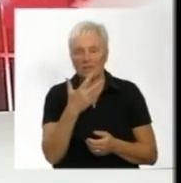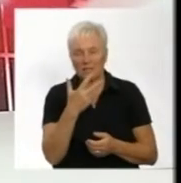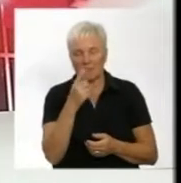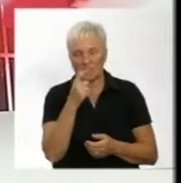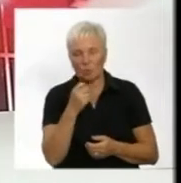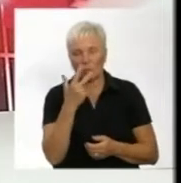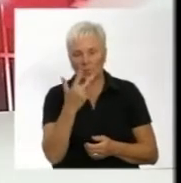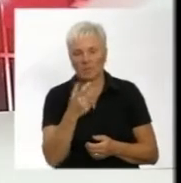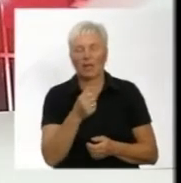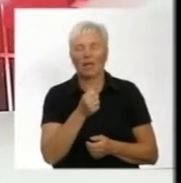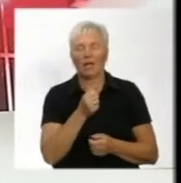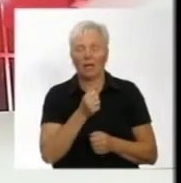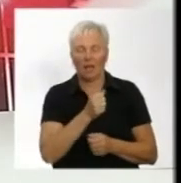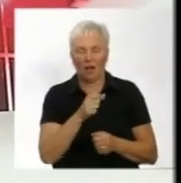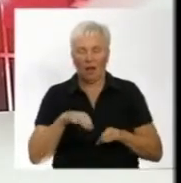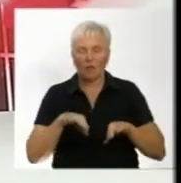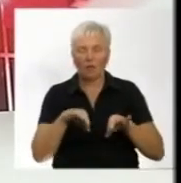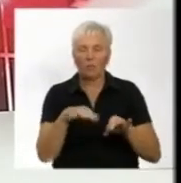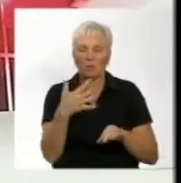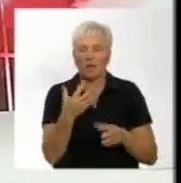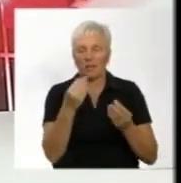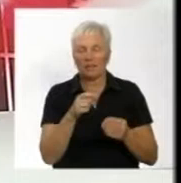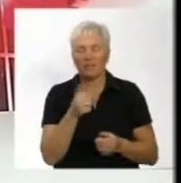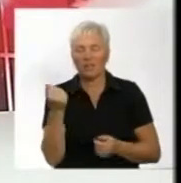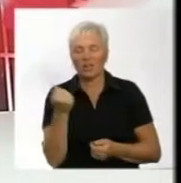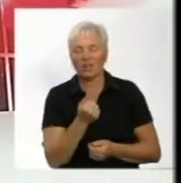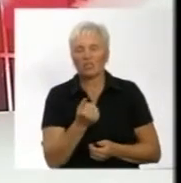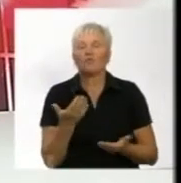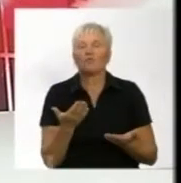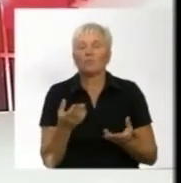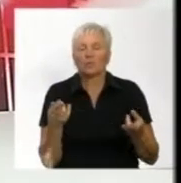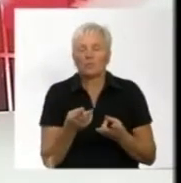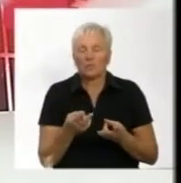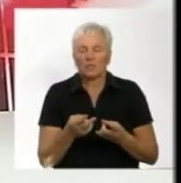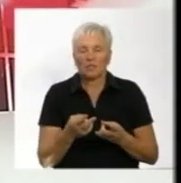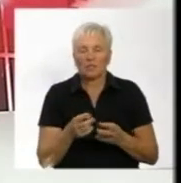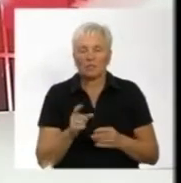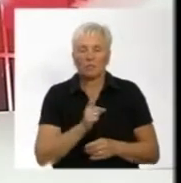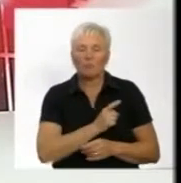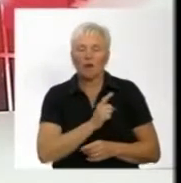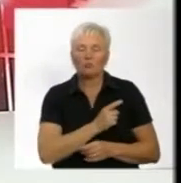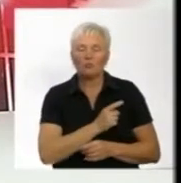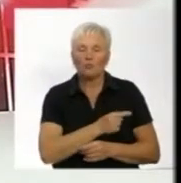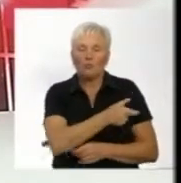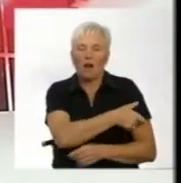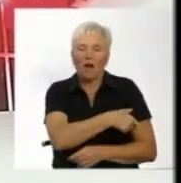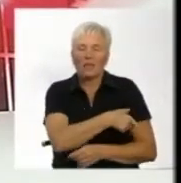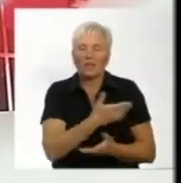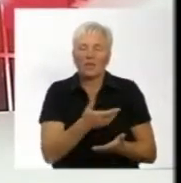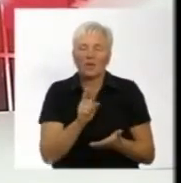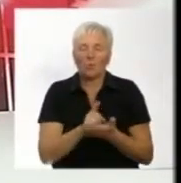патрулі Нацгвардії 5 днів на тиждень. У чому необхідність нововведення та які обов'язки у